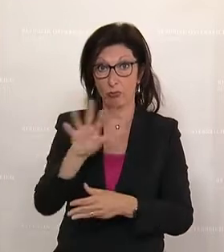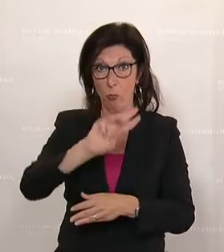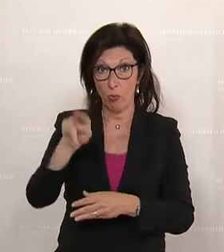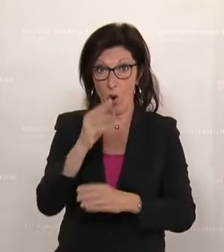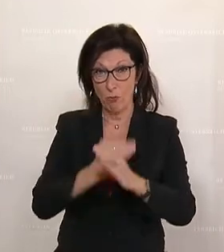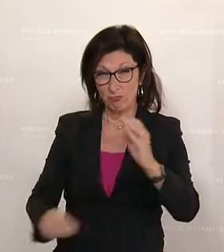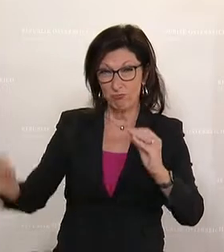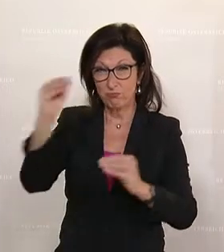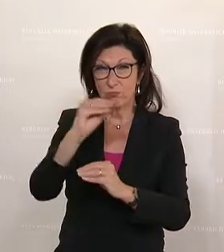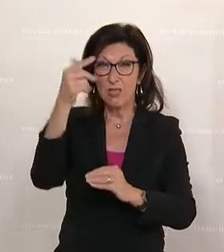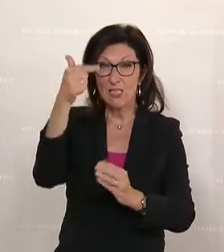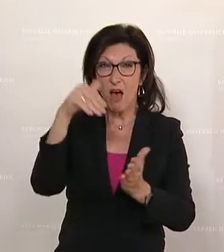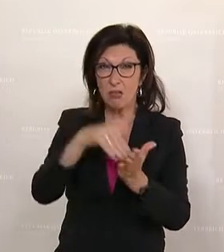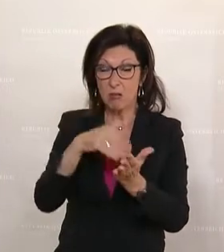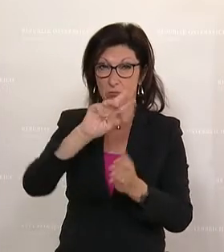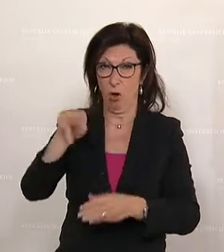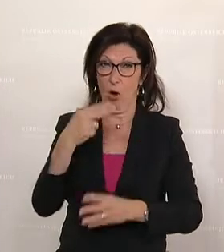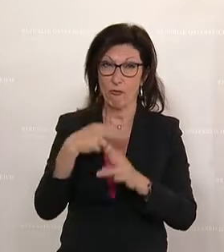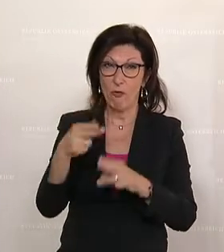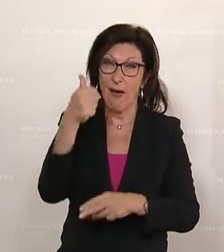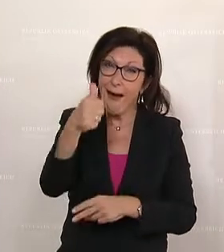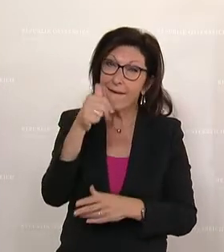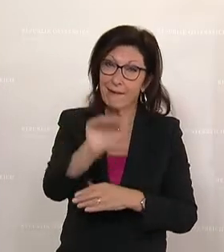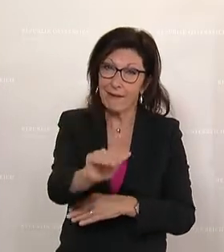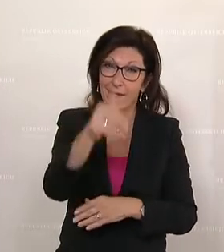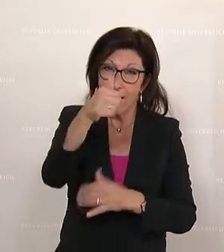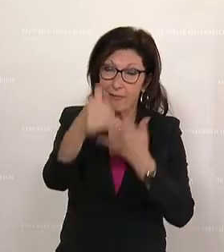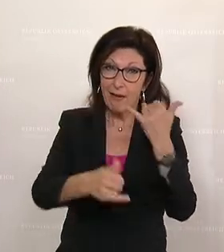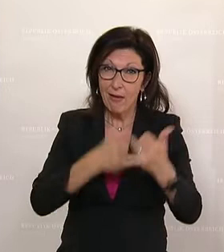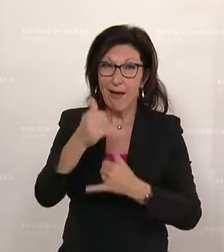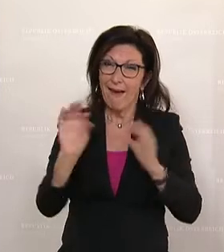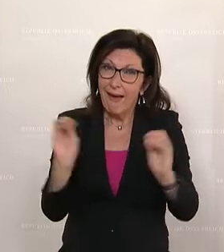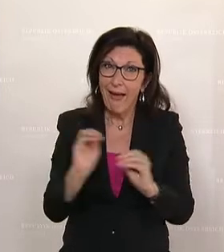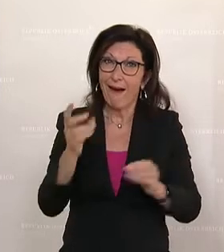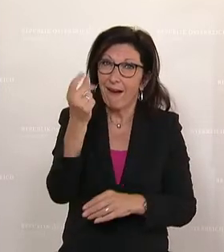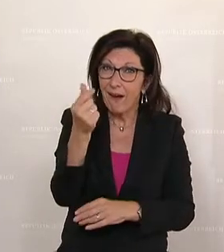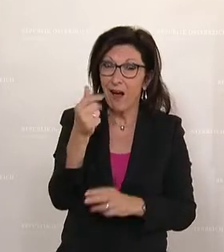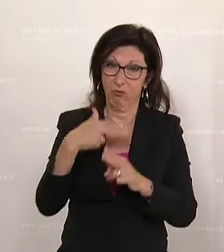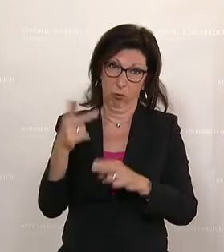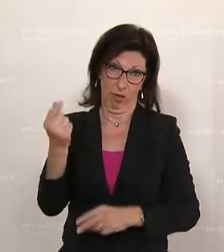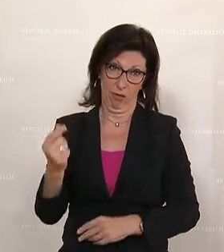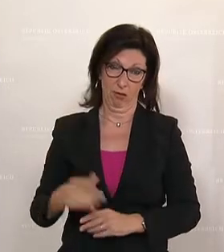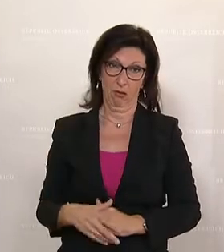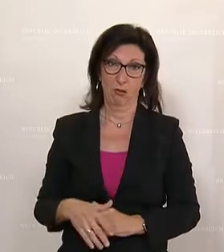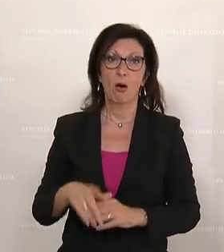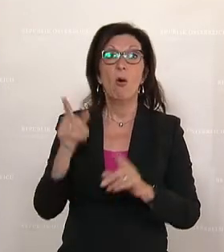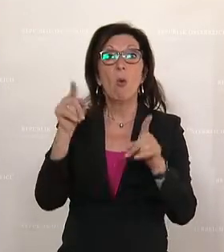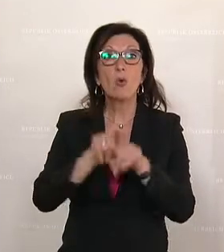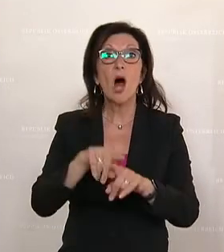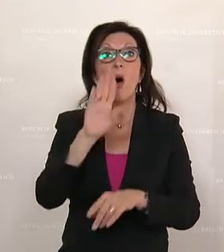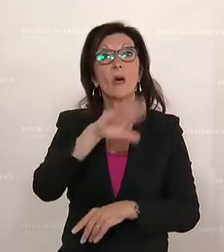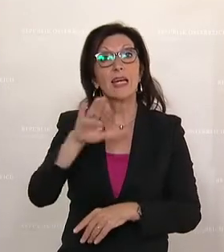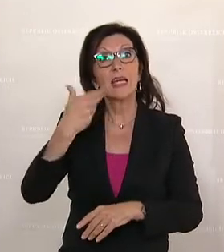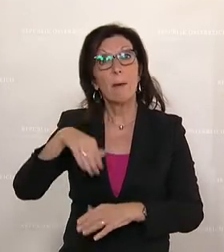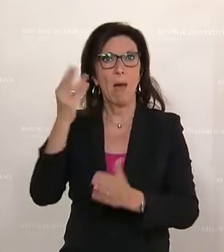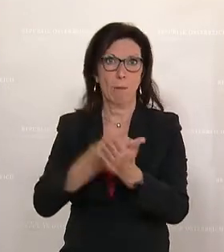auf 2.000 Euro pro Jahr pro Kind. Das ist echtes Geld, das den Eltern helfen soll. Und darüber hinaus, die Erhöhung des Kindermehrbetrages,